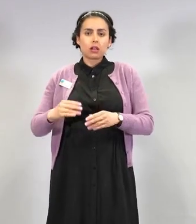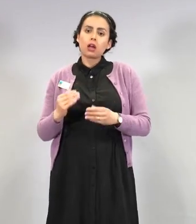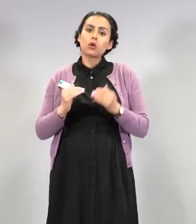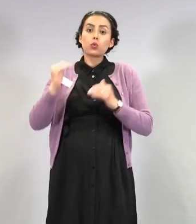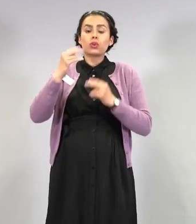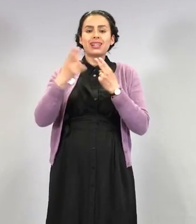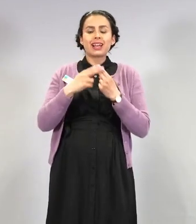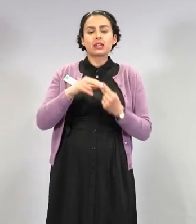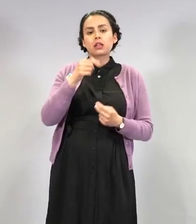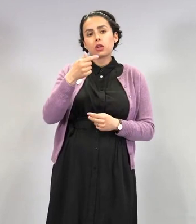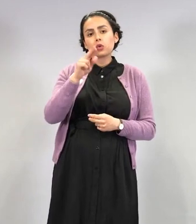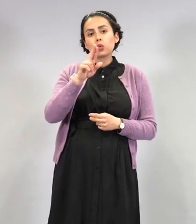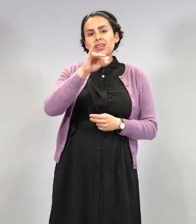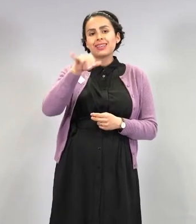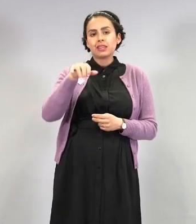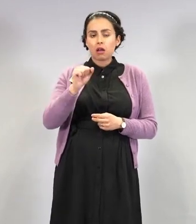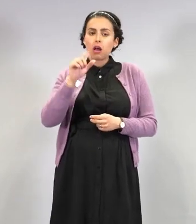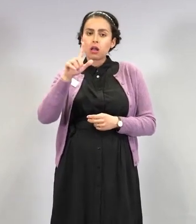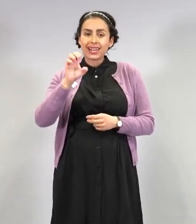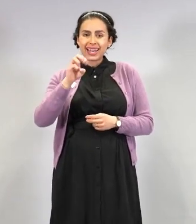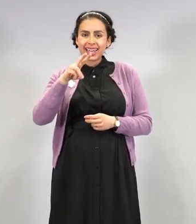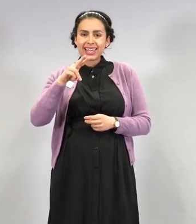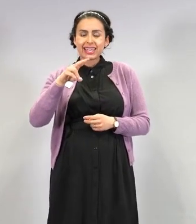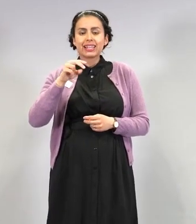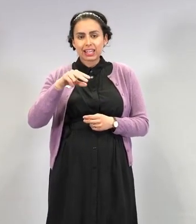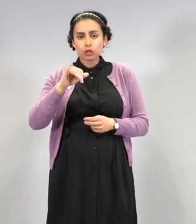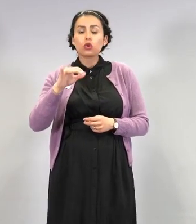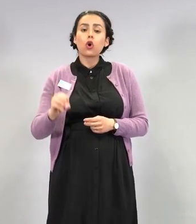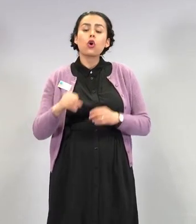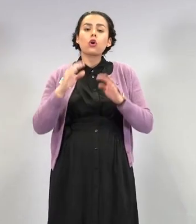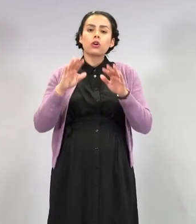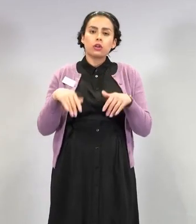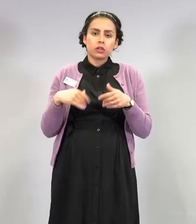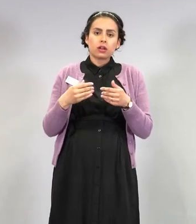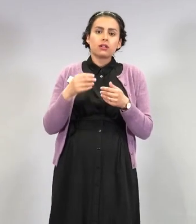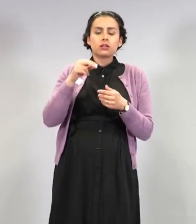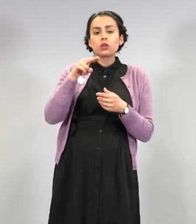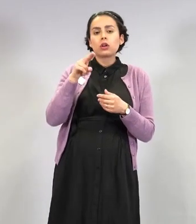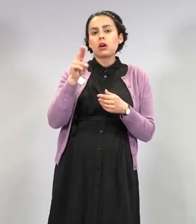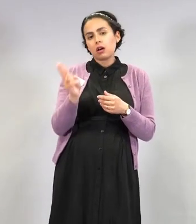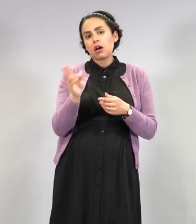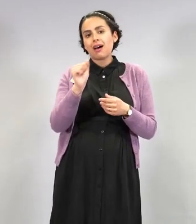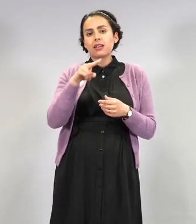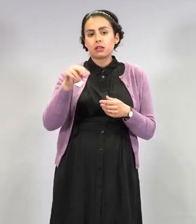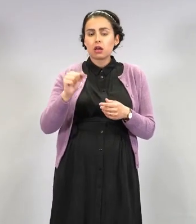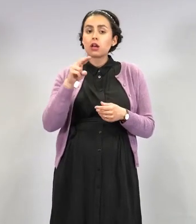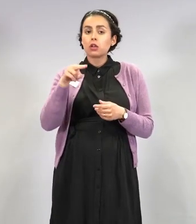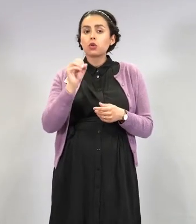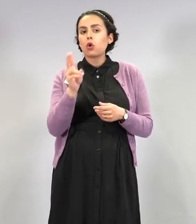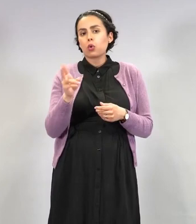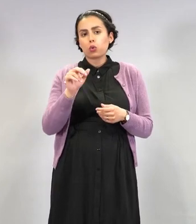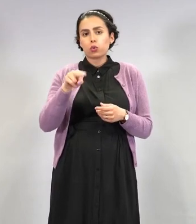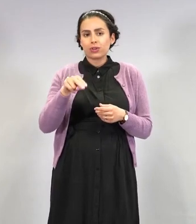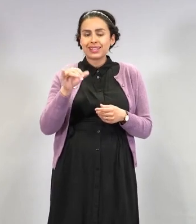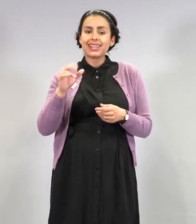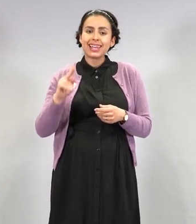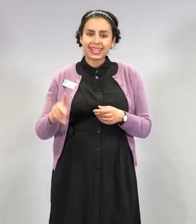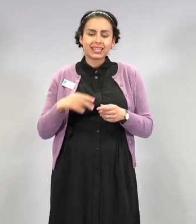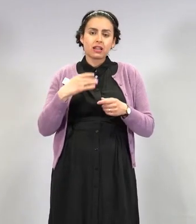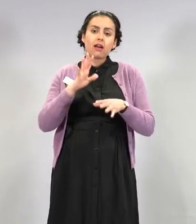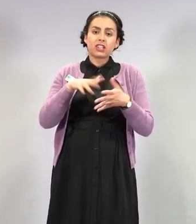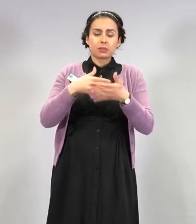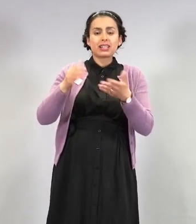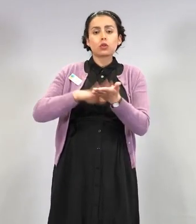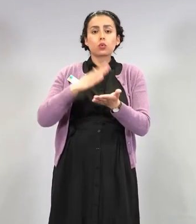ja ylilääkäri Hanna Nohnek. Suomenkielisestä viittomakielentulkkauksesta vastaavat Sandra Aaltonen ja Iida Bernhardt.